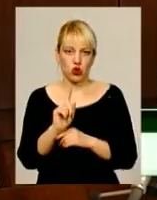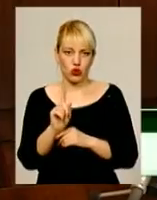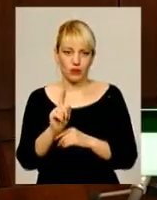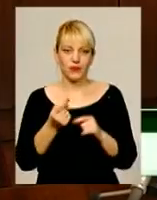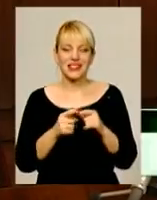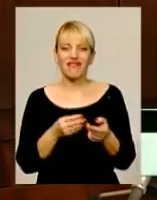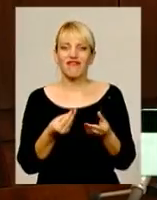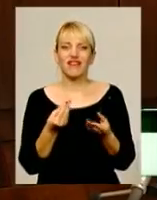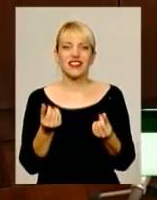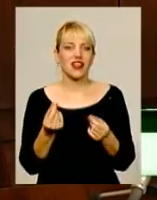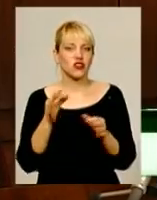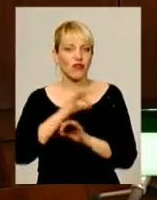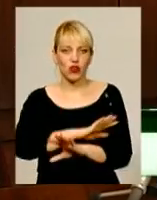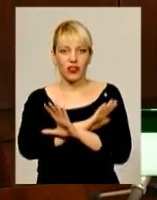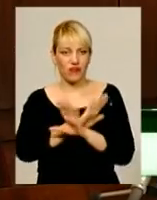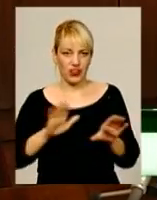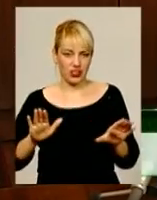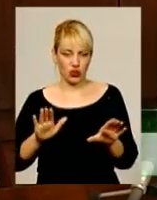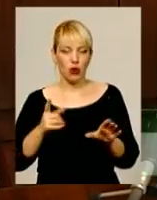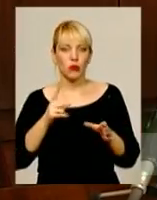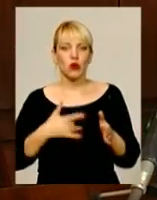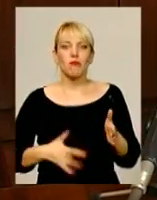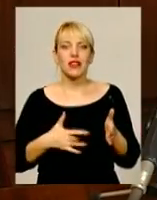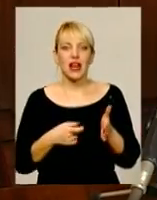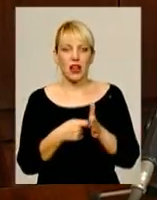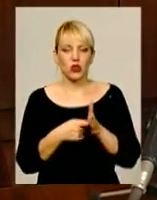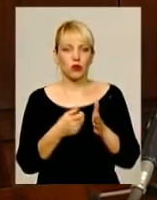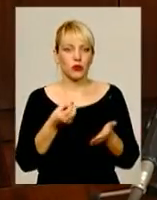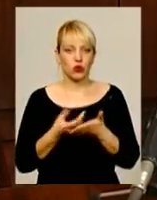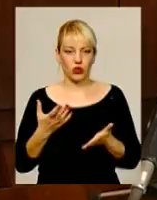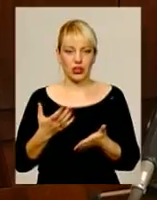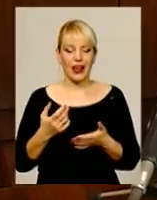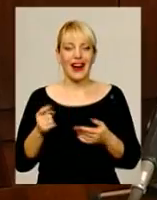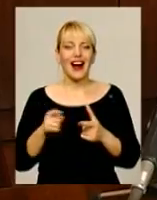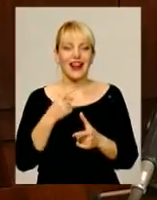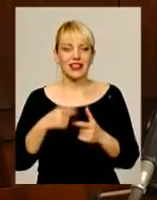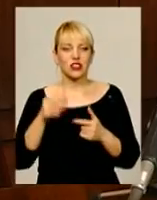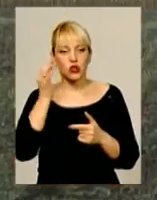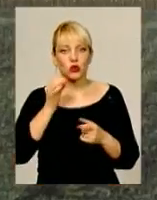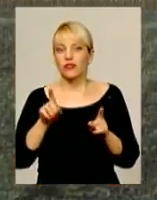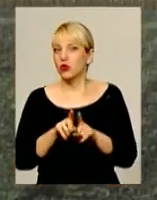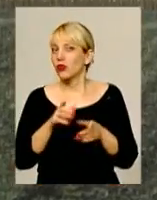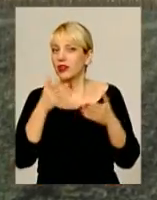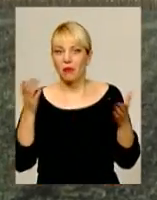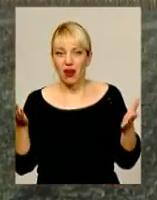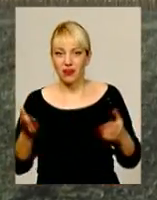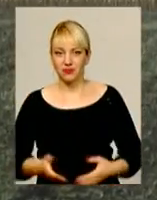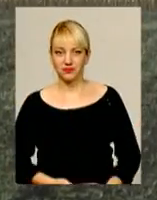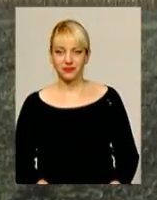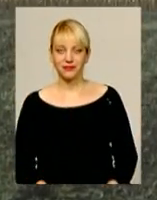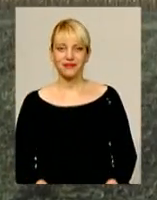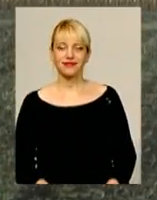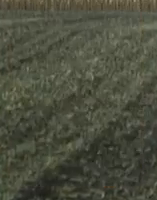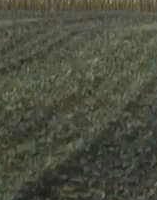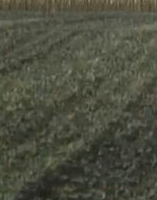фінансово невигідно, бо мінеральні добрива дуже дорогі. Альтернативи цукру все одно немає. Світлана Поробок, Юрій